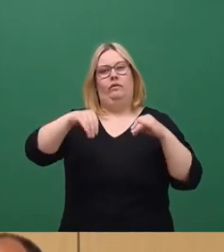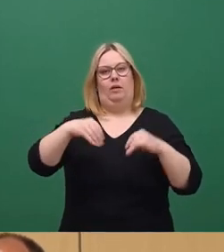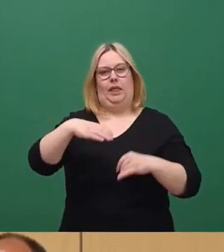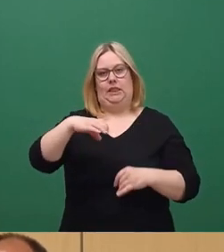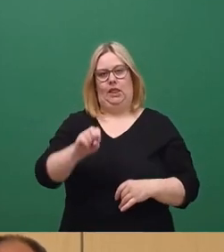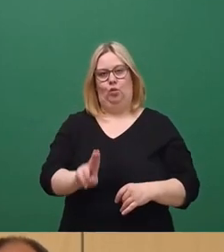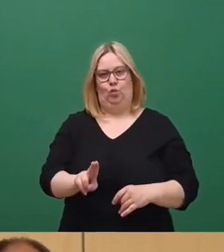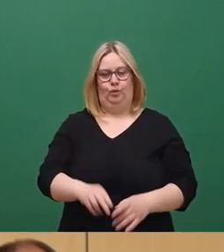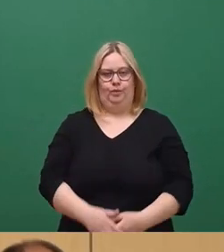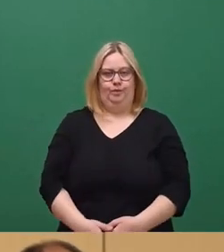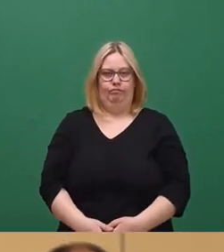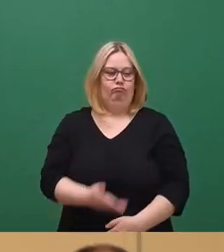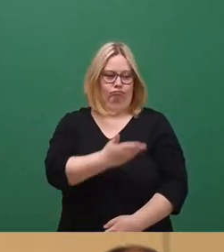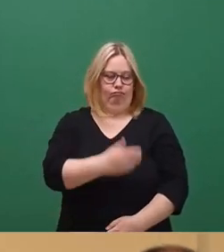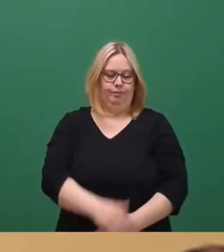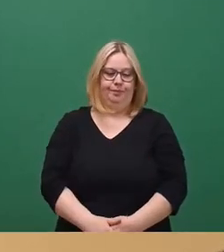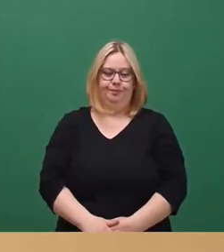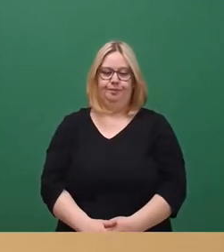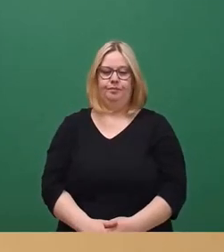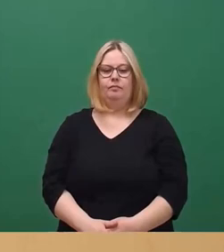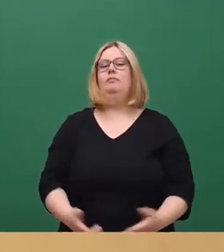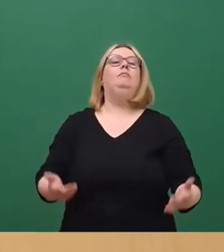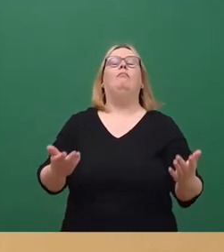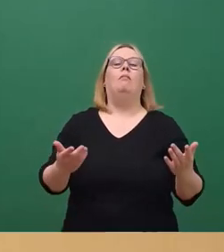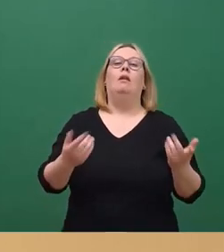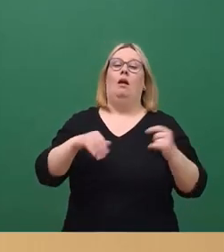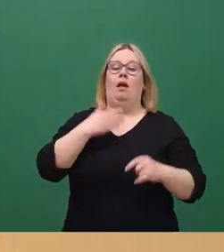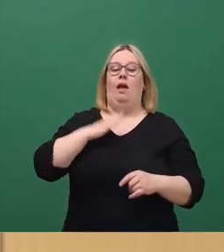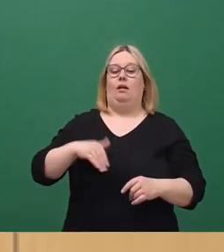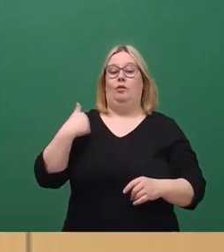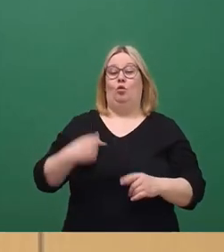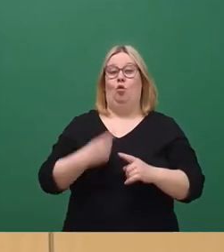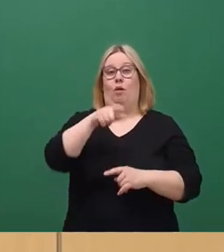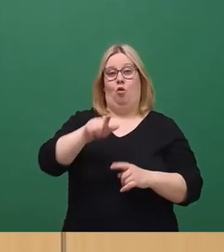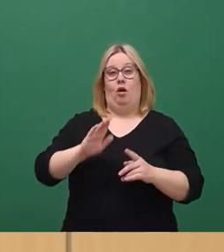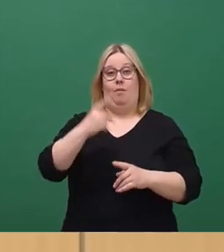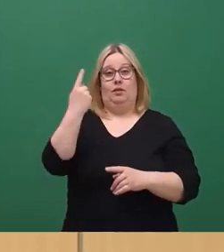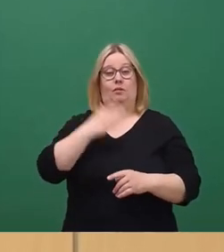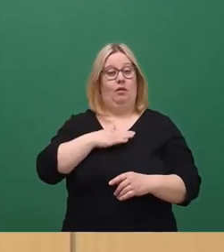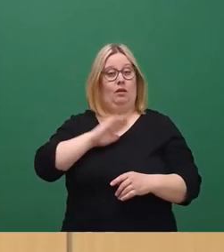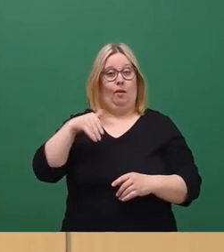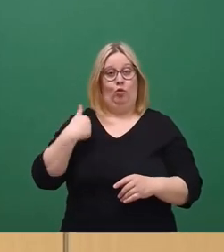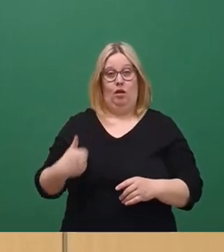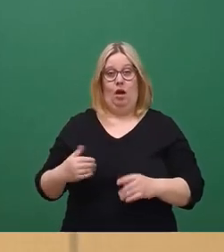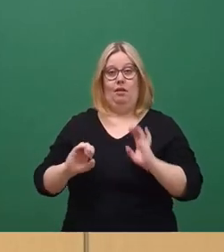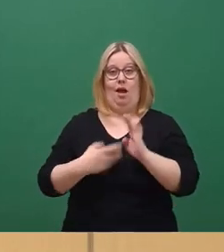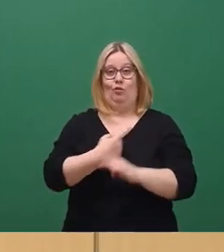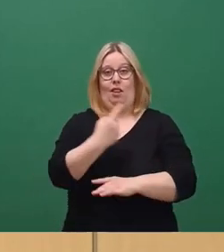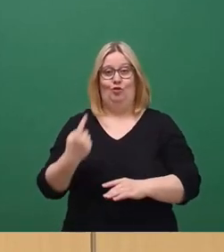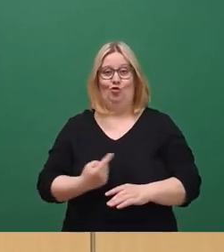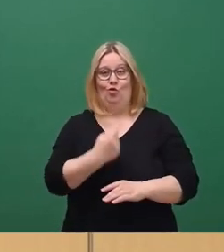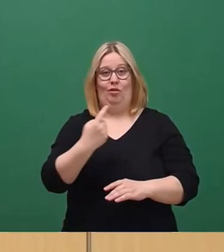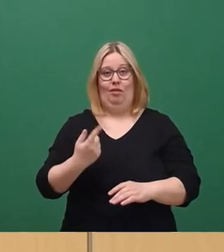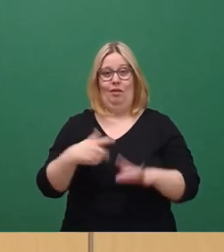-Fraktion. Bitte schön, Herr Zastor. Sehr geehrter Herr Oberbürgermeister, meine Damen und Herren, aktuelle Stunde heute zum